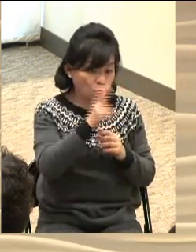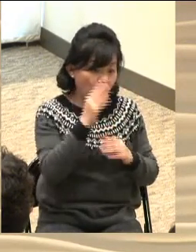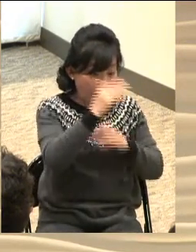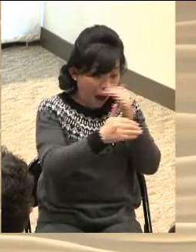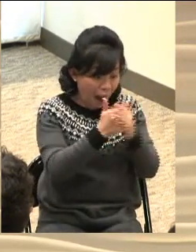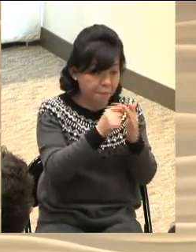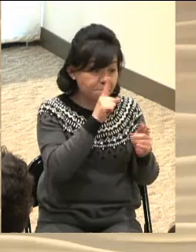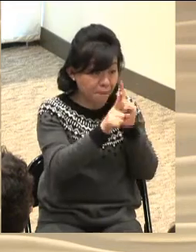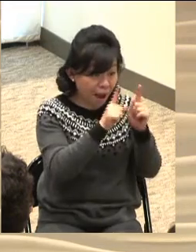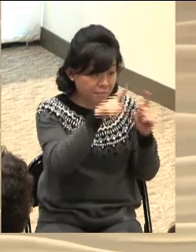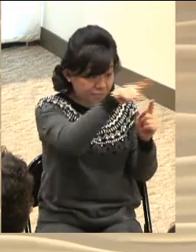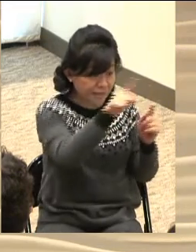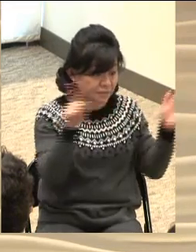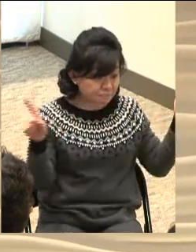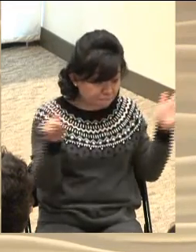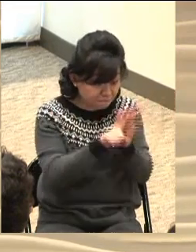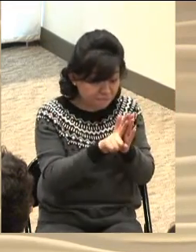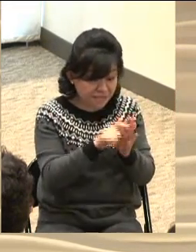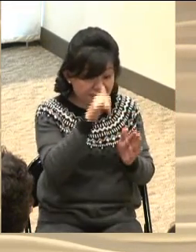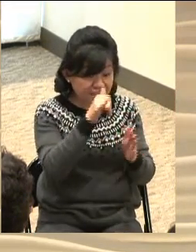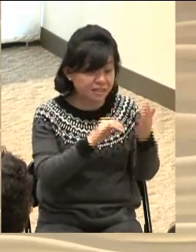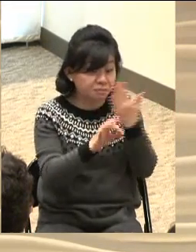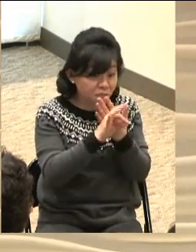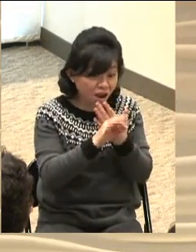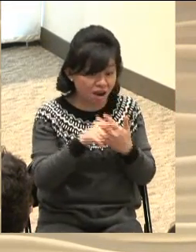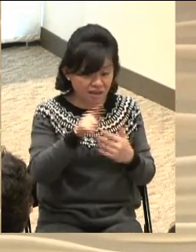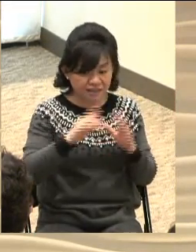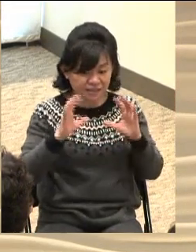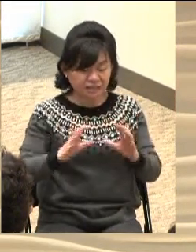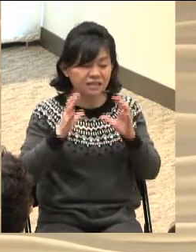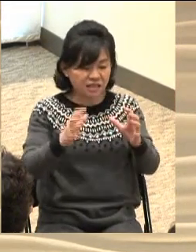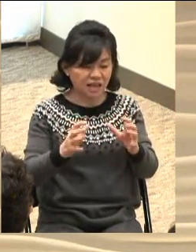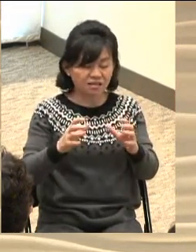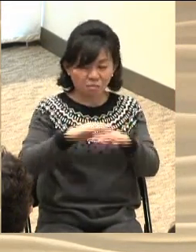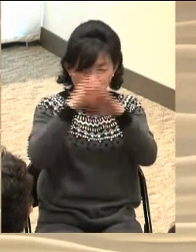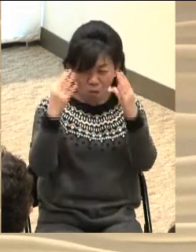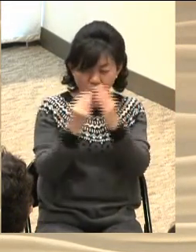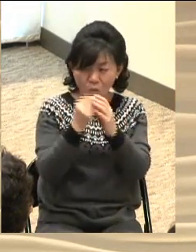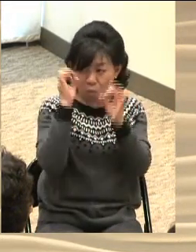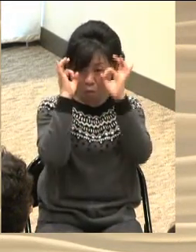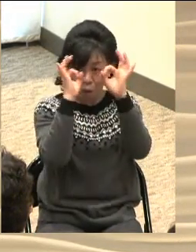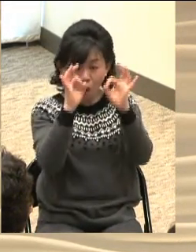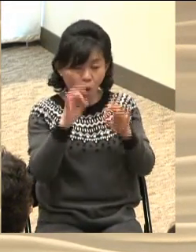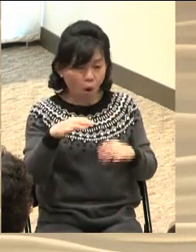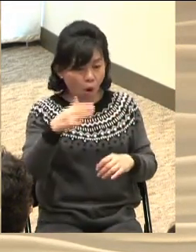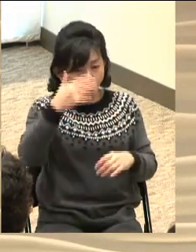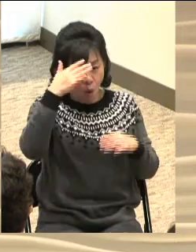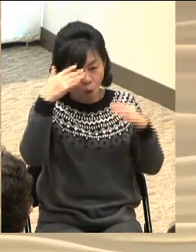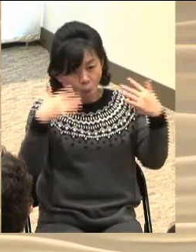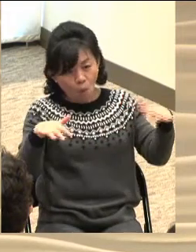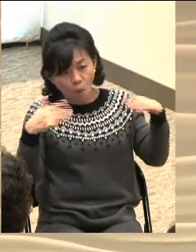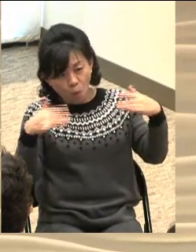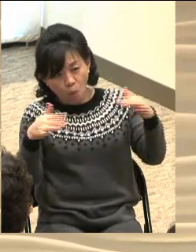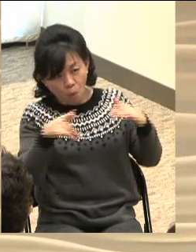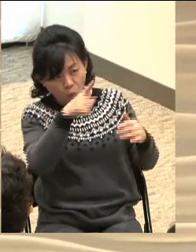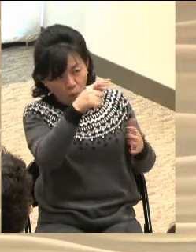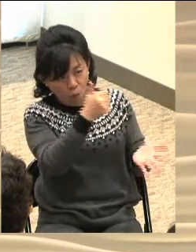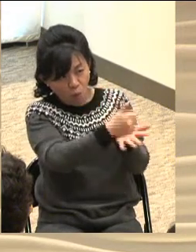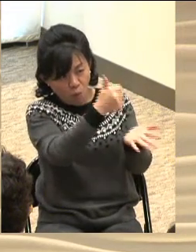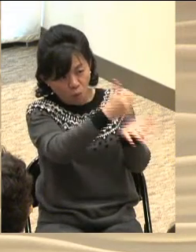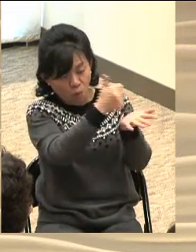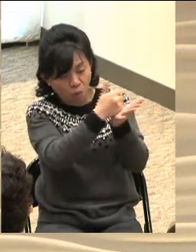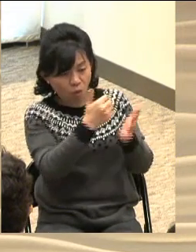안에는 세상이 감당할 수 없는 놀라운 기쁨이 샘솟기 때문입니다 그런 기쁨을 누린 사람들이